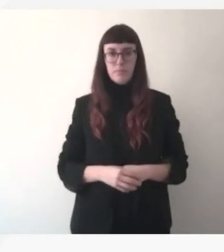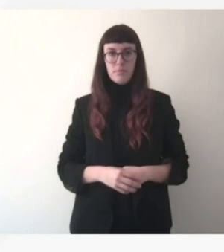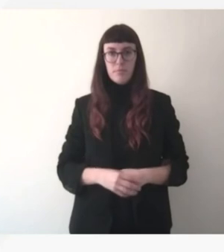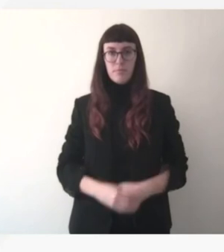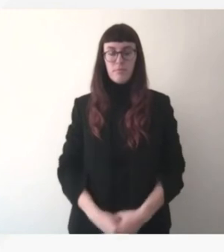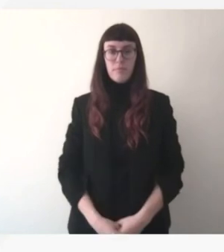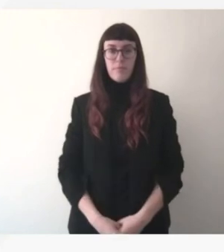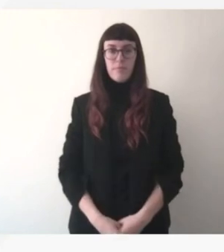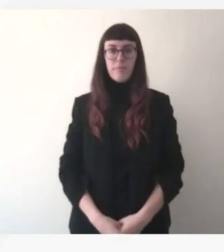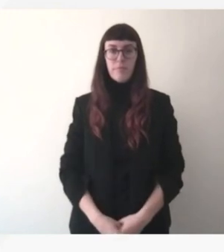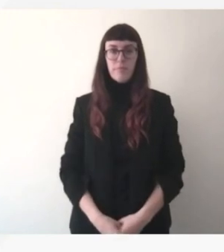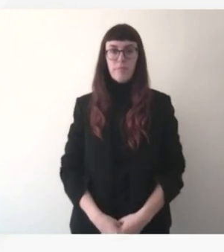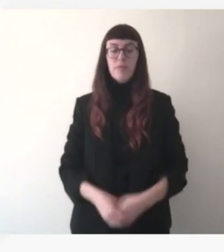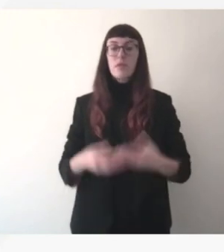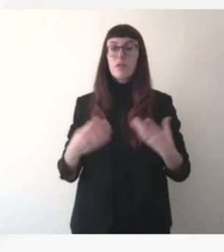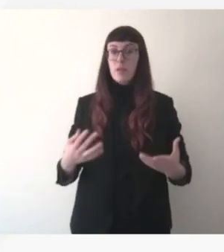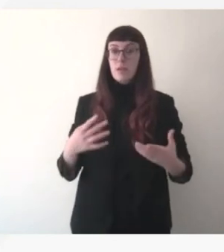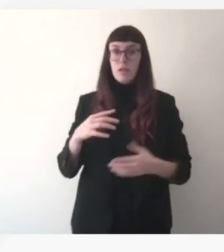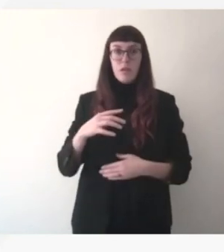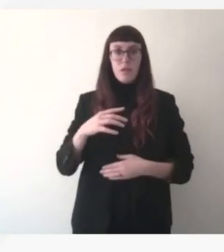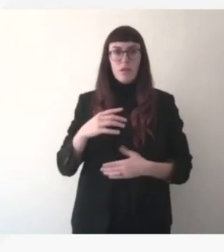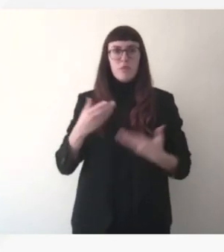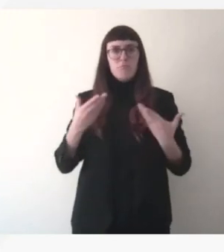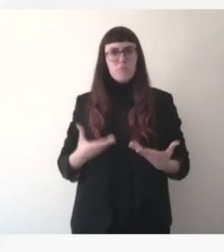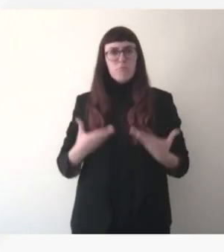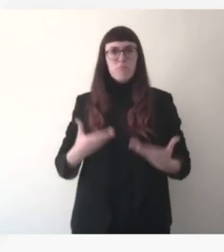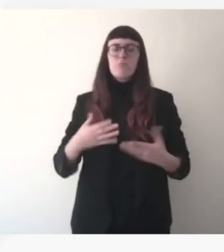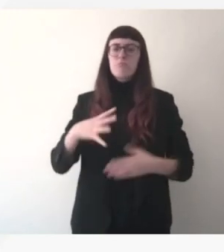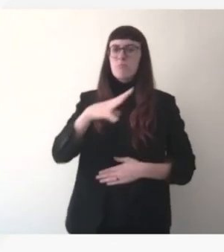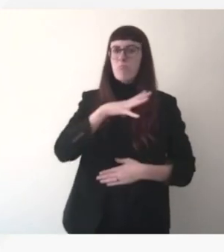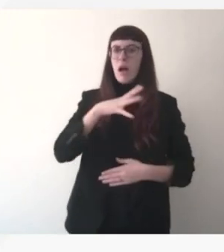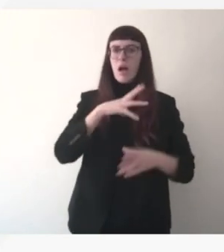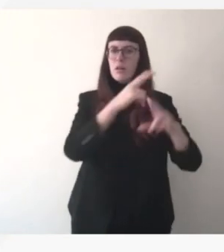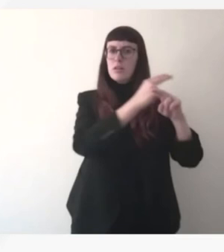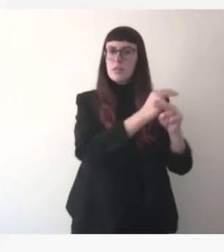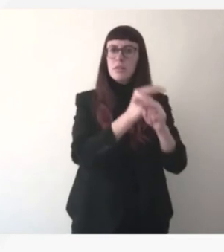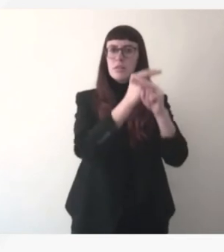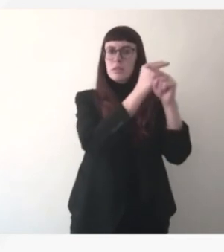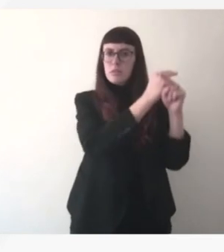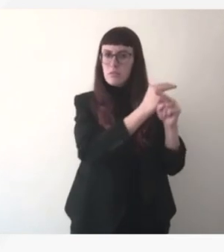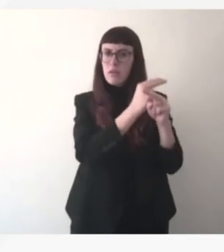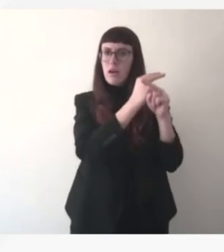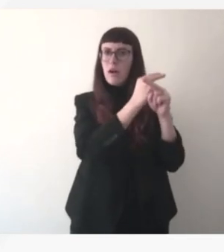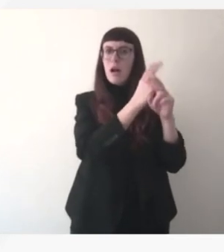évidemment des satellites de communication qui peuvent qui permettent aujourd'hui de répondre notamment les satellites géostationnaires bon avec des